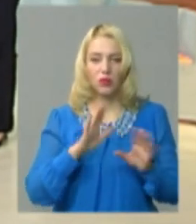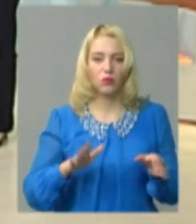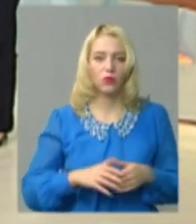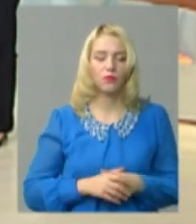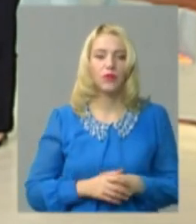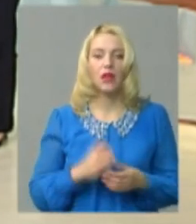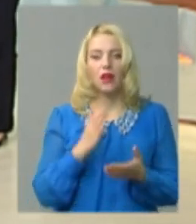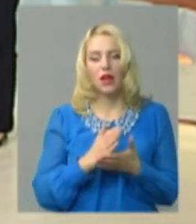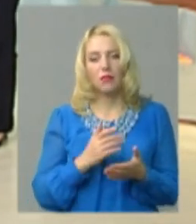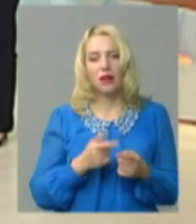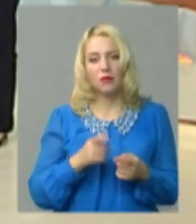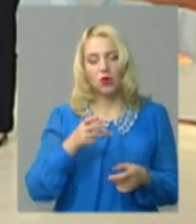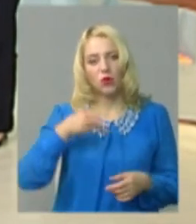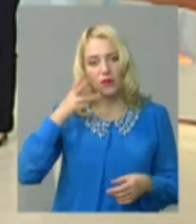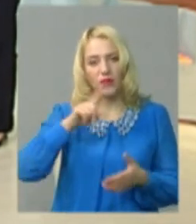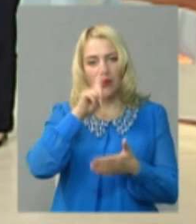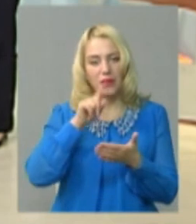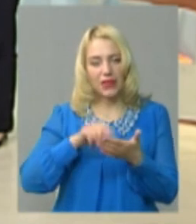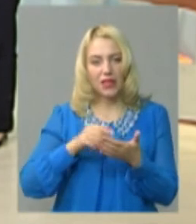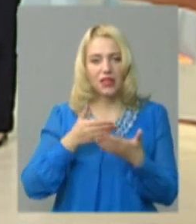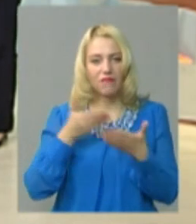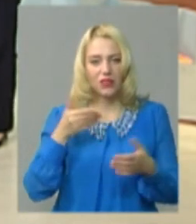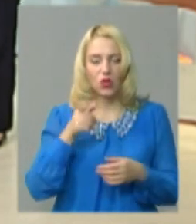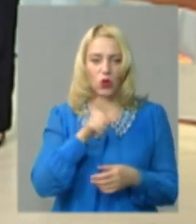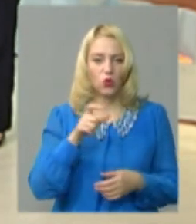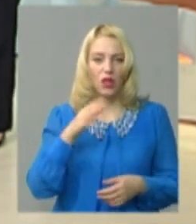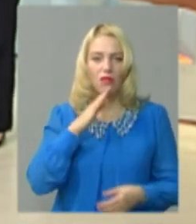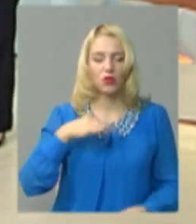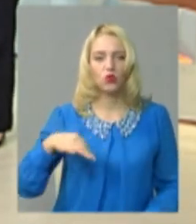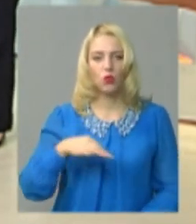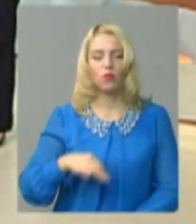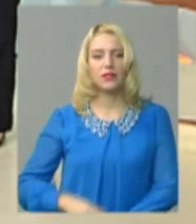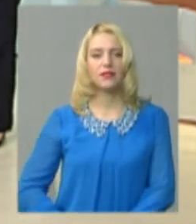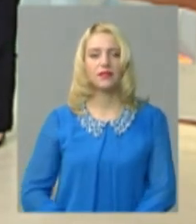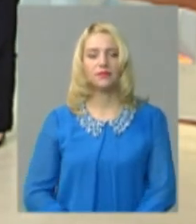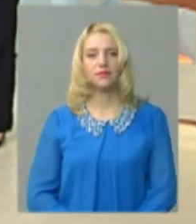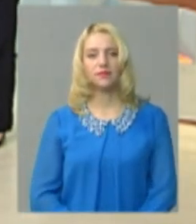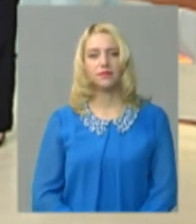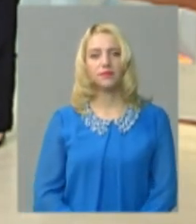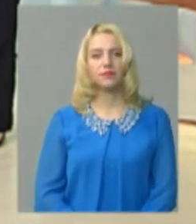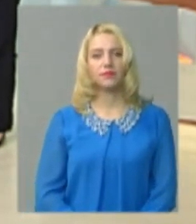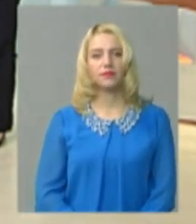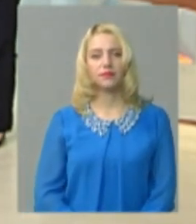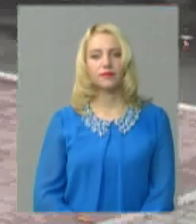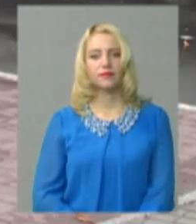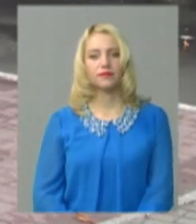Маємо записані запитання від жителів області. Прошу, перше, по хвилині буде для відповідей.